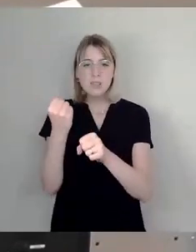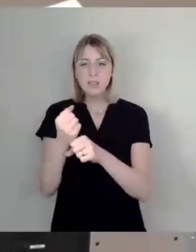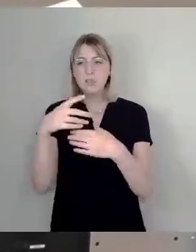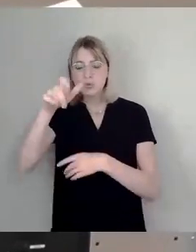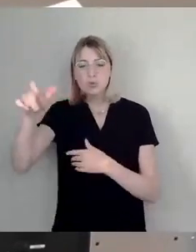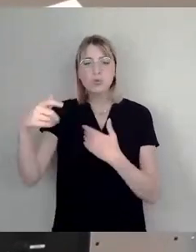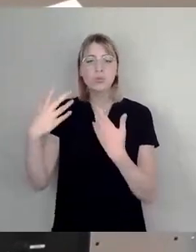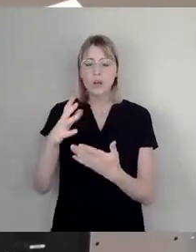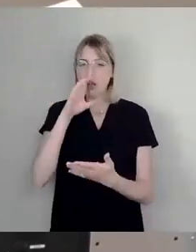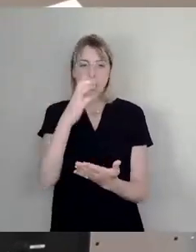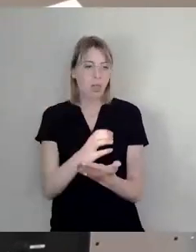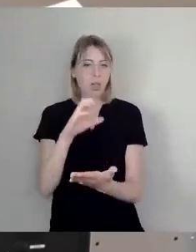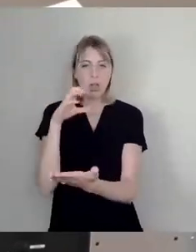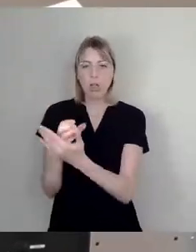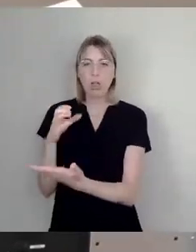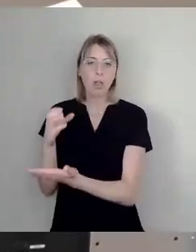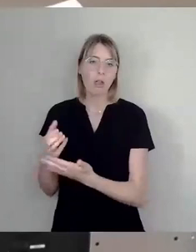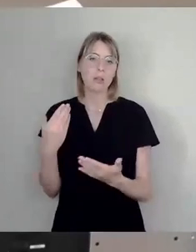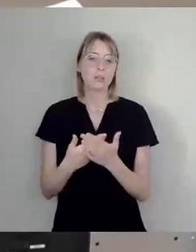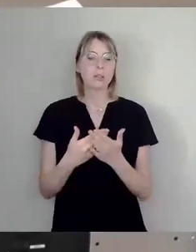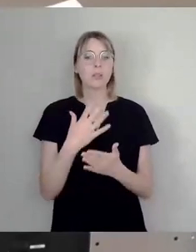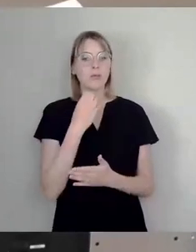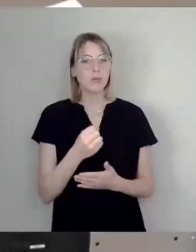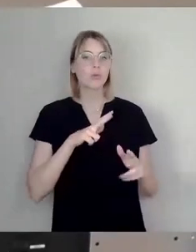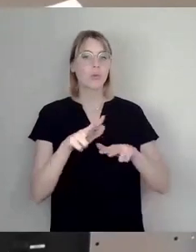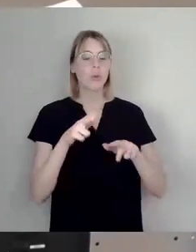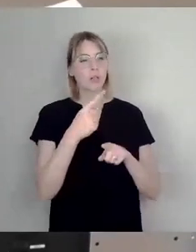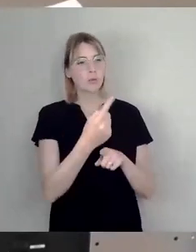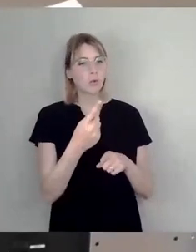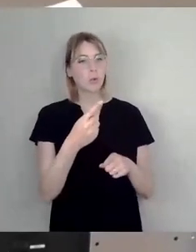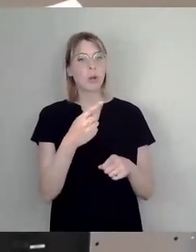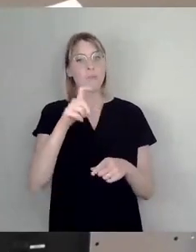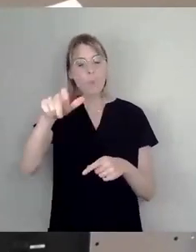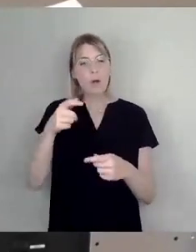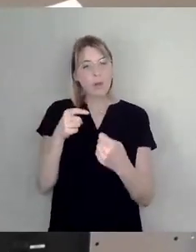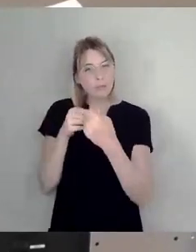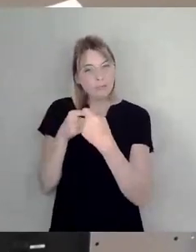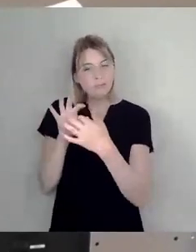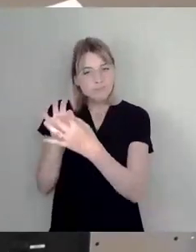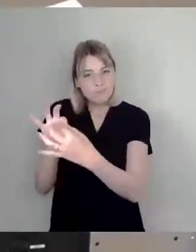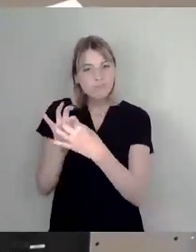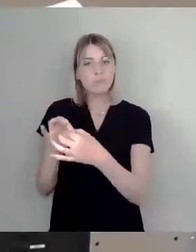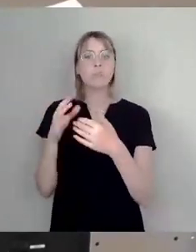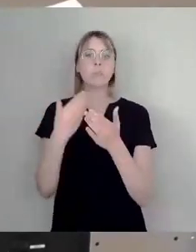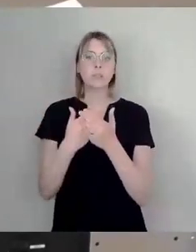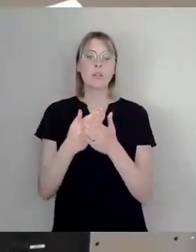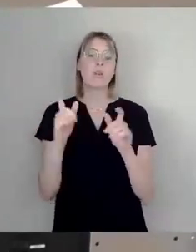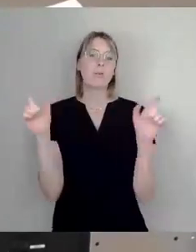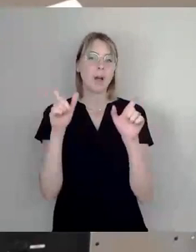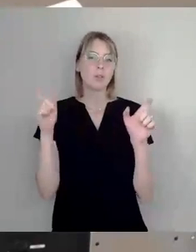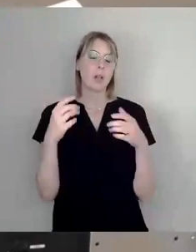ich erhoffe mir eine Verwaltung, wie wir es immer wieder sagen, die bürgernah ist und da gehören eben solche Feste mit dazu. Also, wir werden